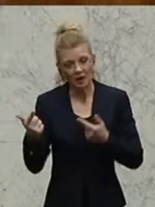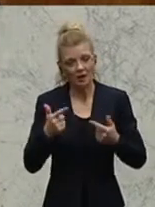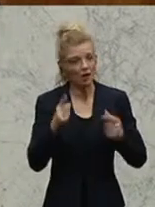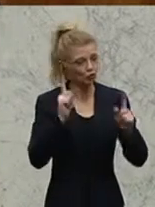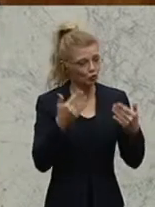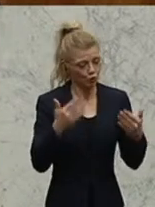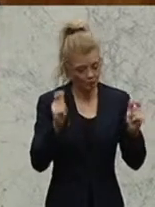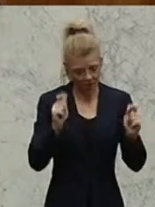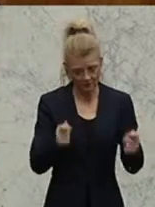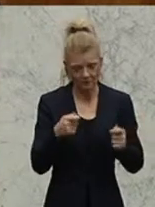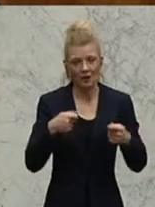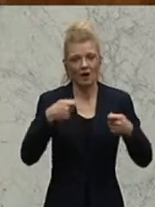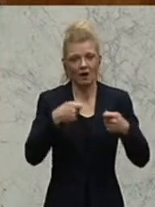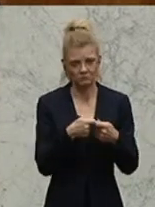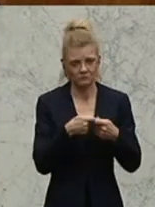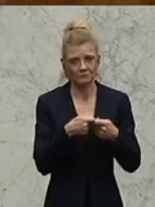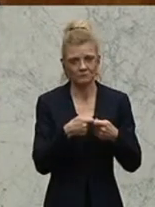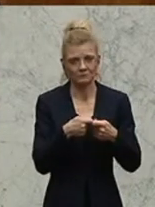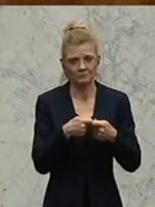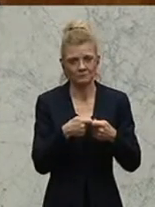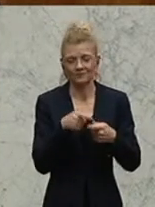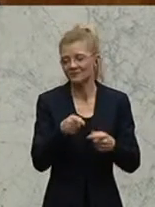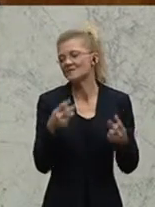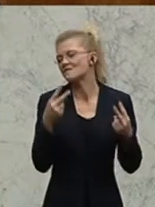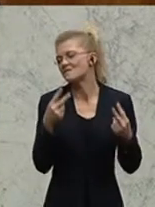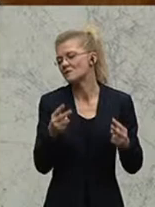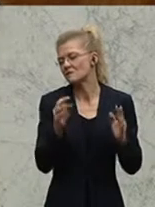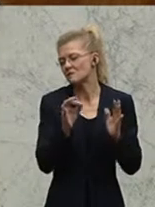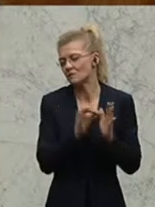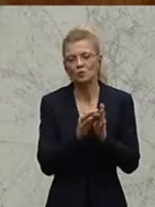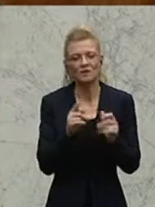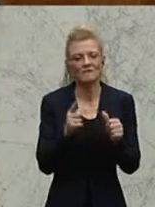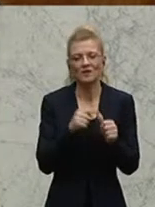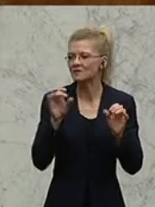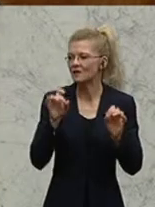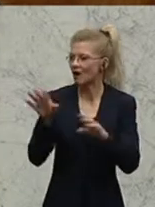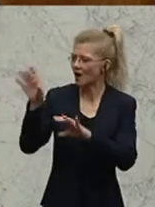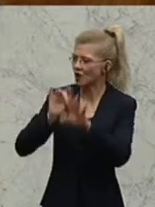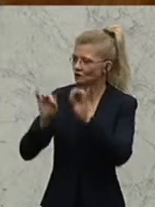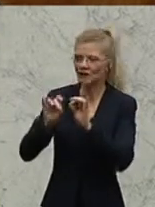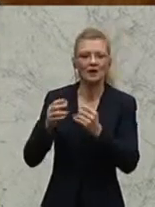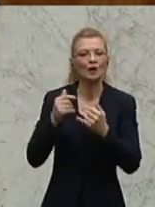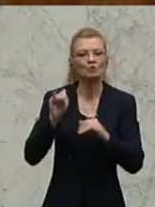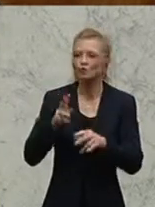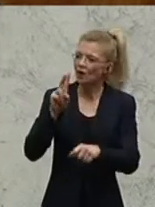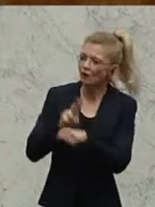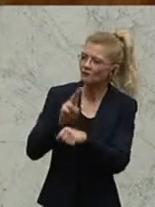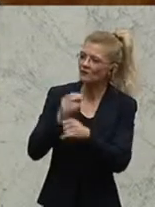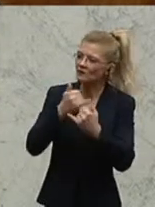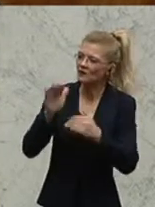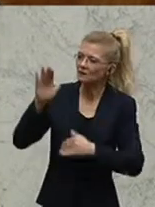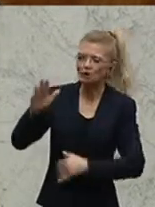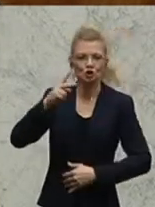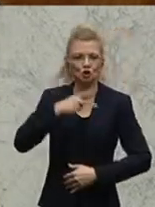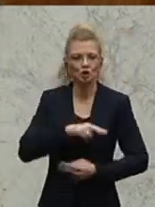Es ist ein wichtiger Punkt, dass wir bei der Auswahl der Lehrerinnen auf die soziale und emotionale Kompetenz auch besonderes